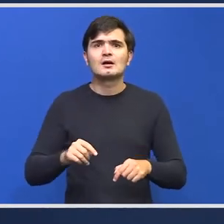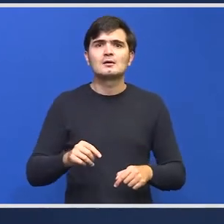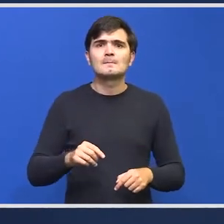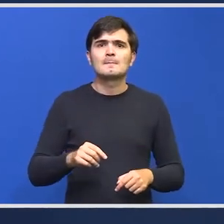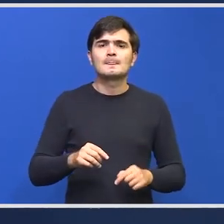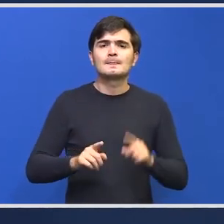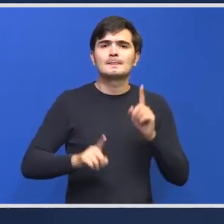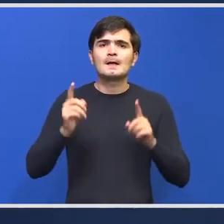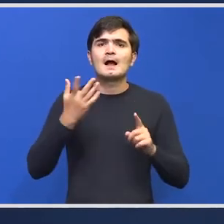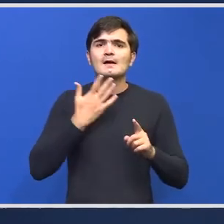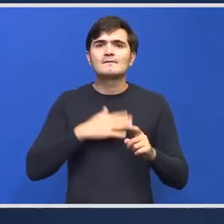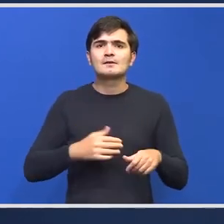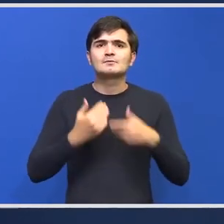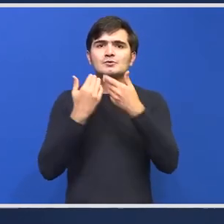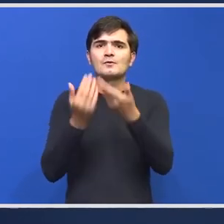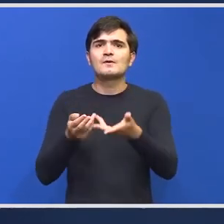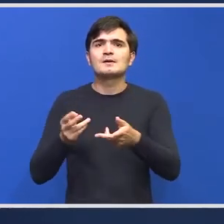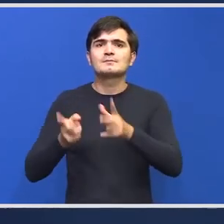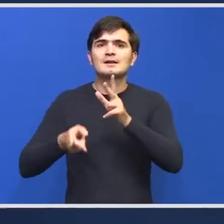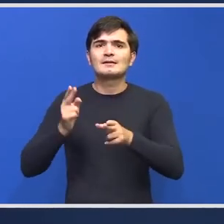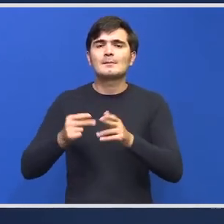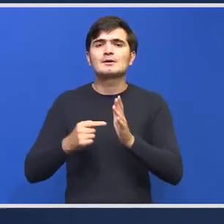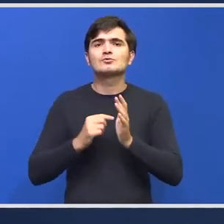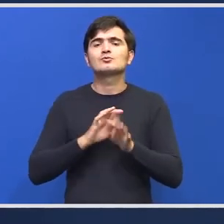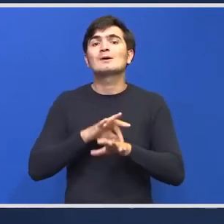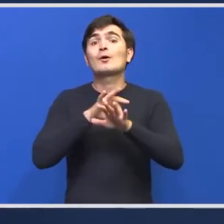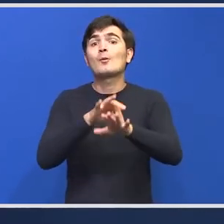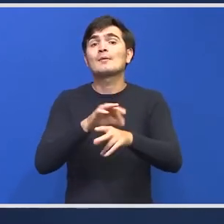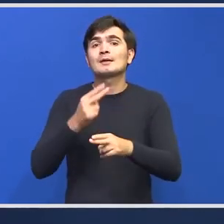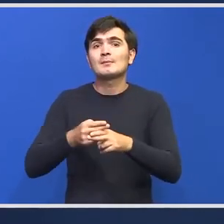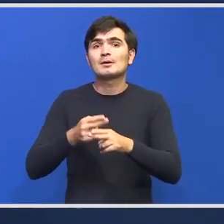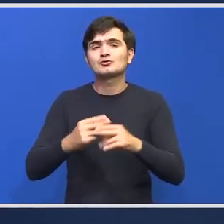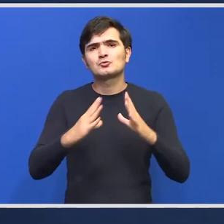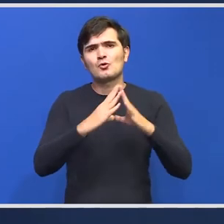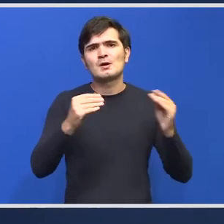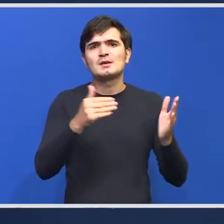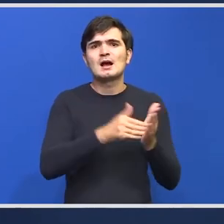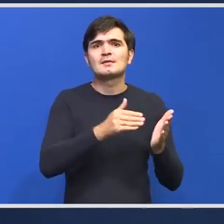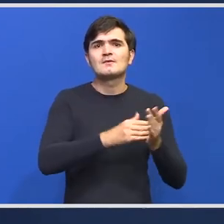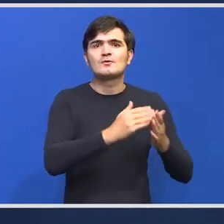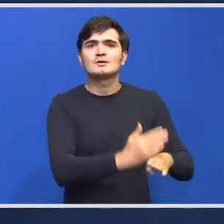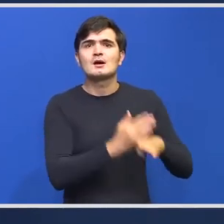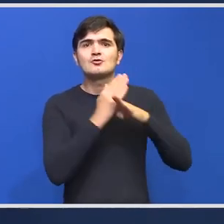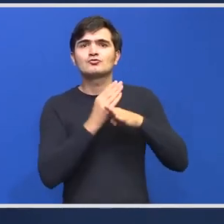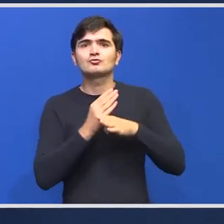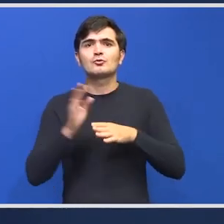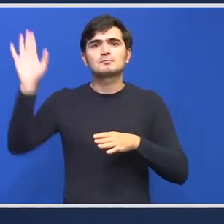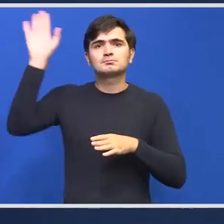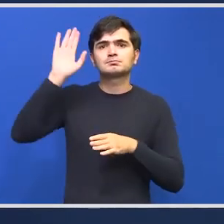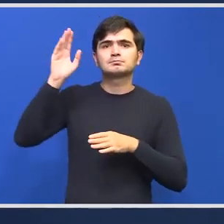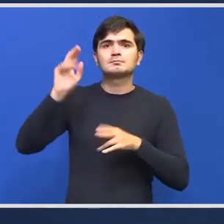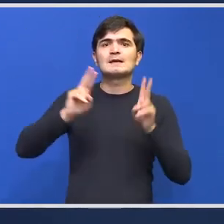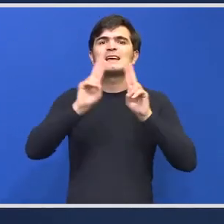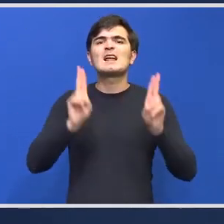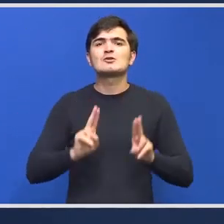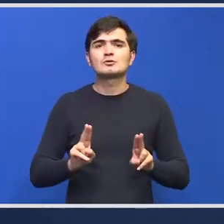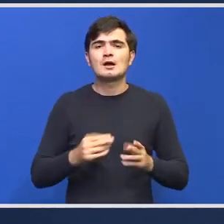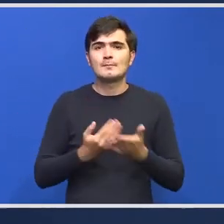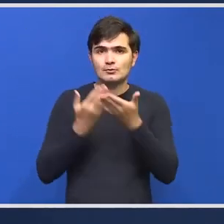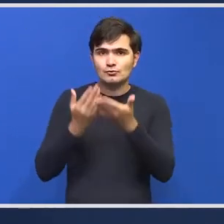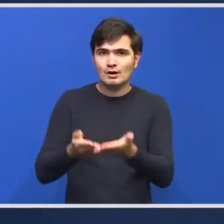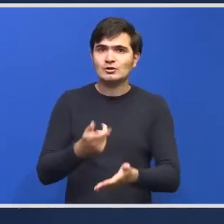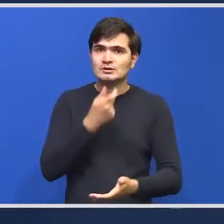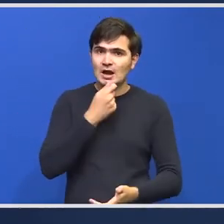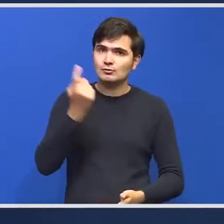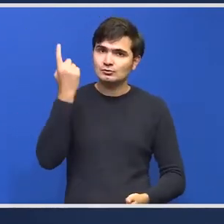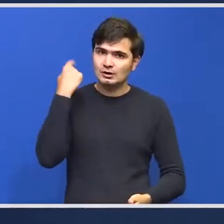tratamentul recomandat pacienților România are nevoie de ajutor internațional În acest sens anul trecut